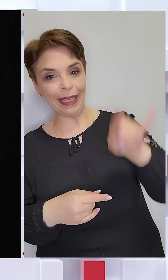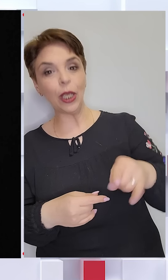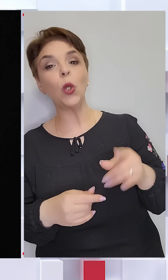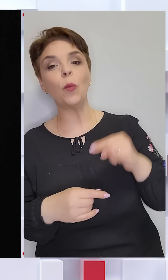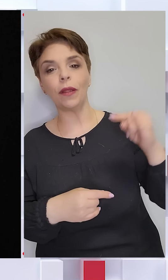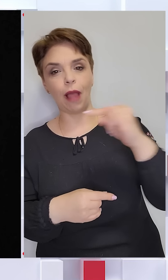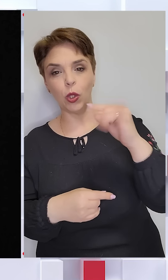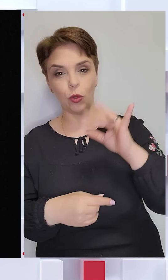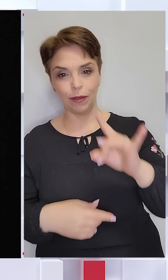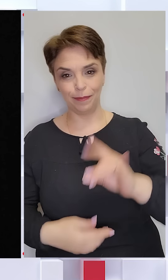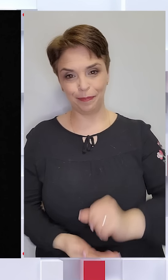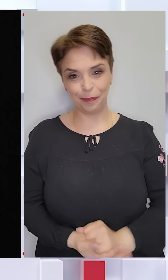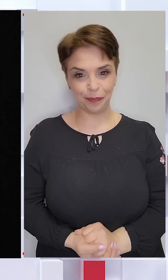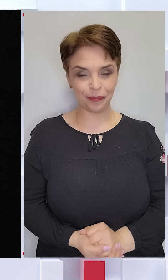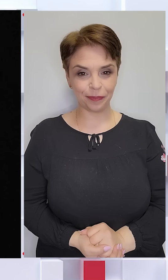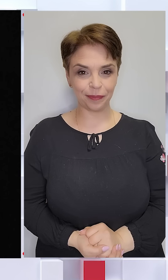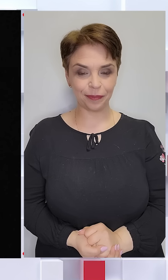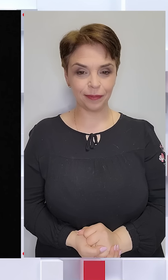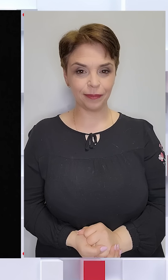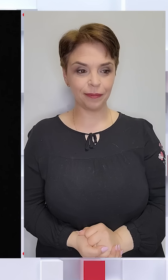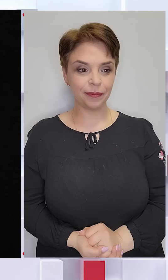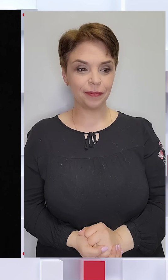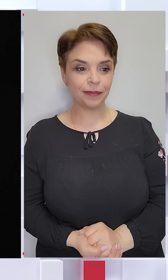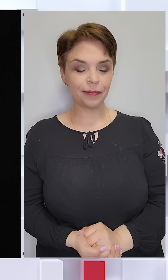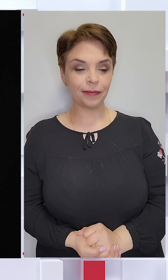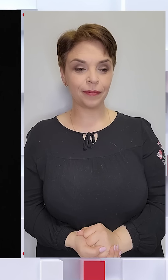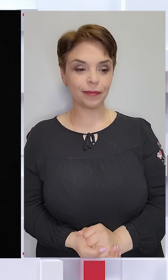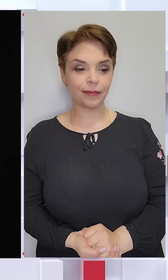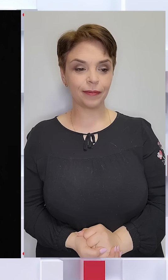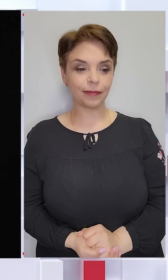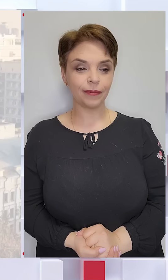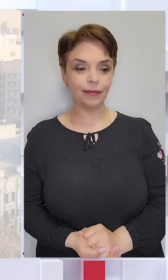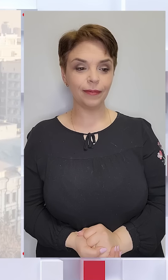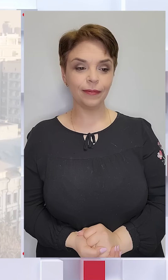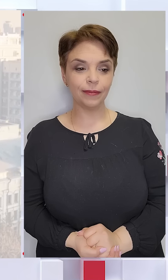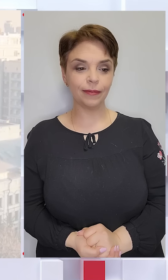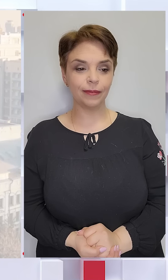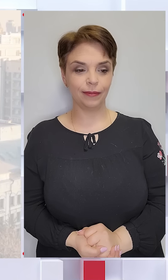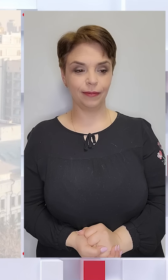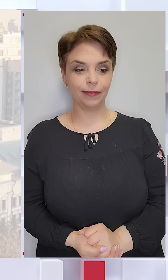Сполучених Штатів Ольга Кошеленко, Максим Шенкаренко. ТСН 1+,1.